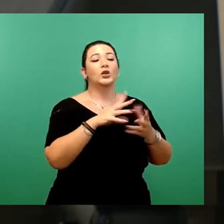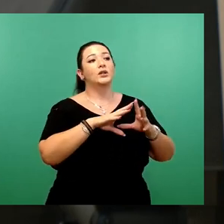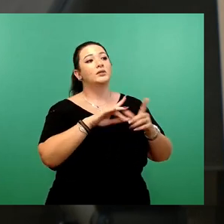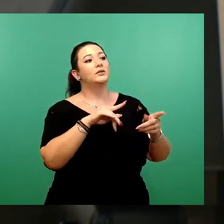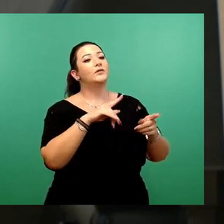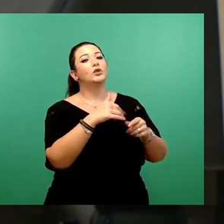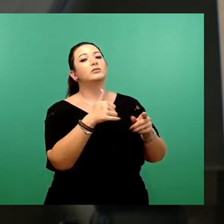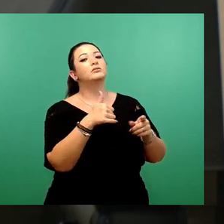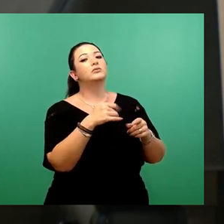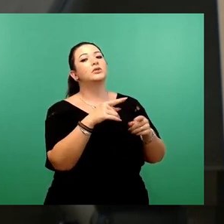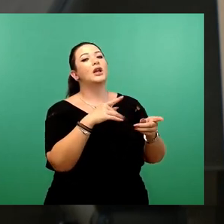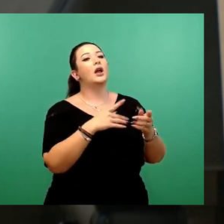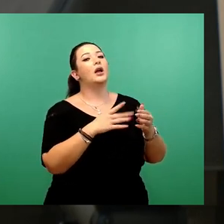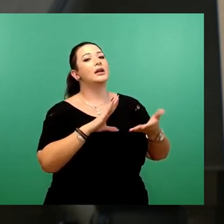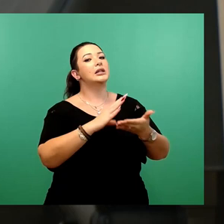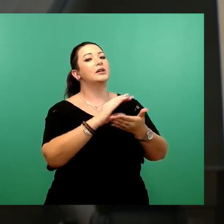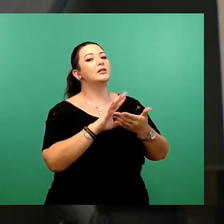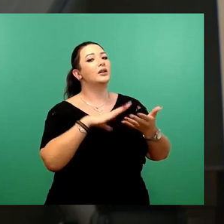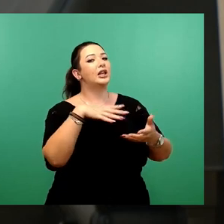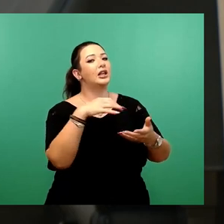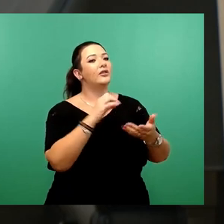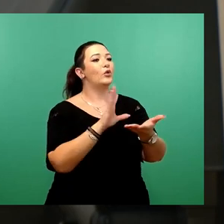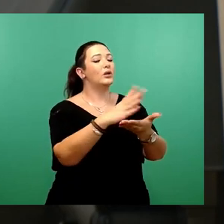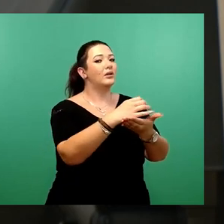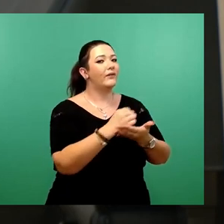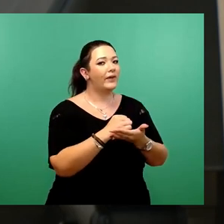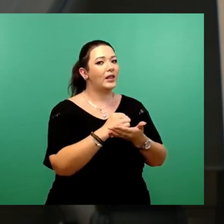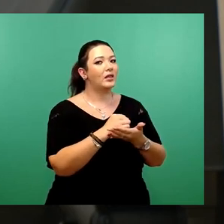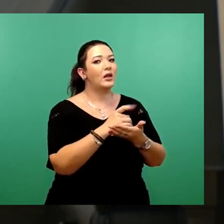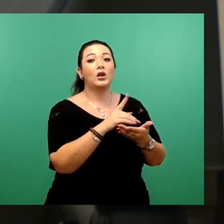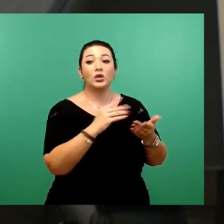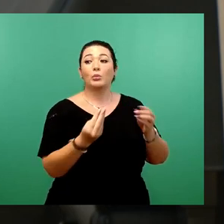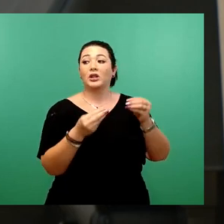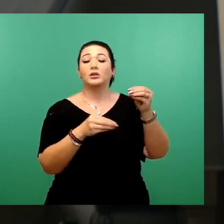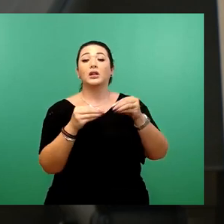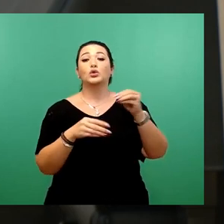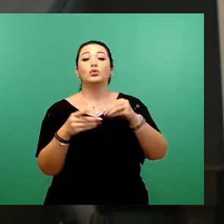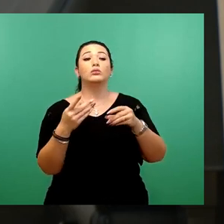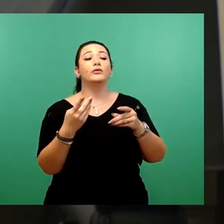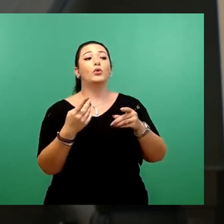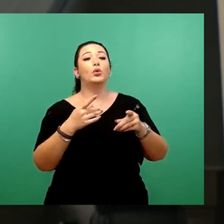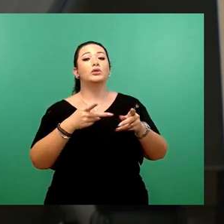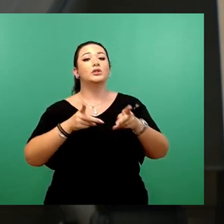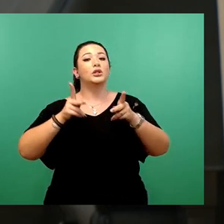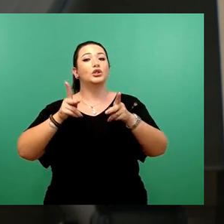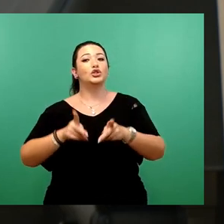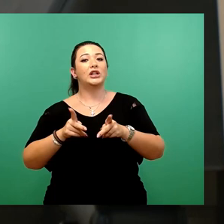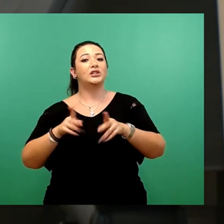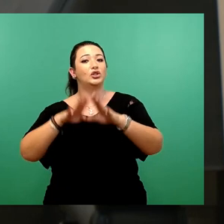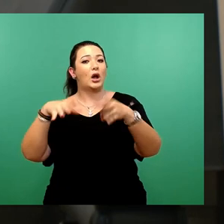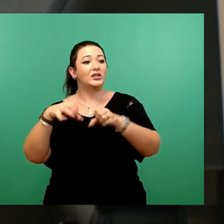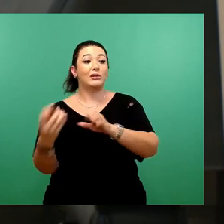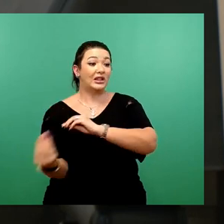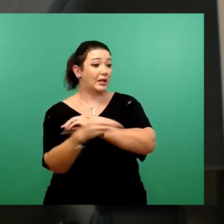Gewinnausschüttungen werden keine Zuschüsse aus dem städtischen Haushalt benötigt. Die in Rede stehenden